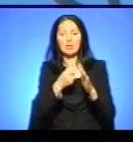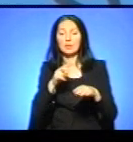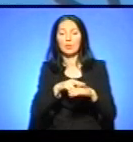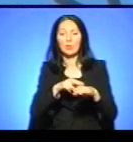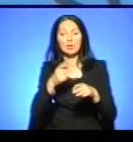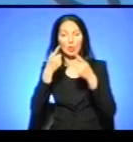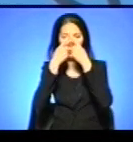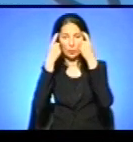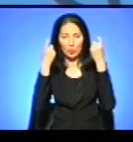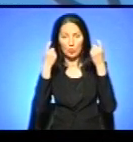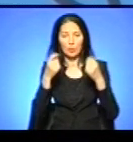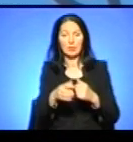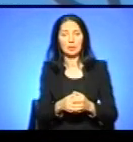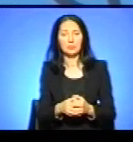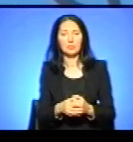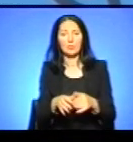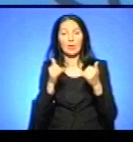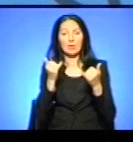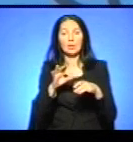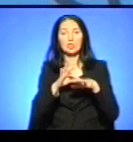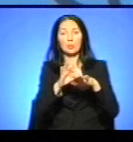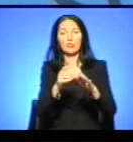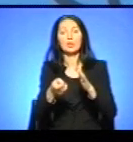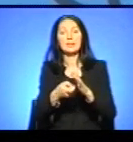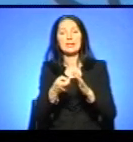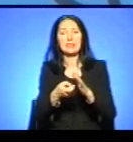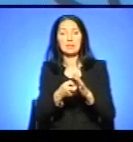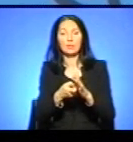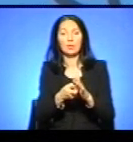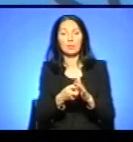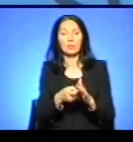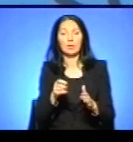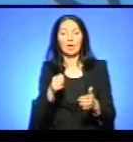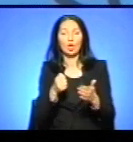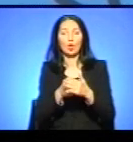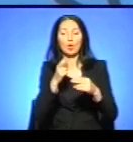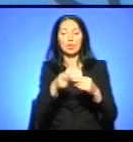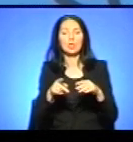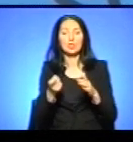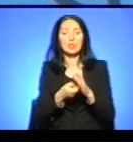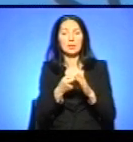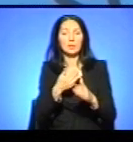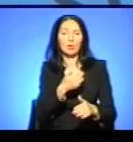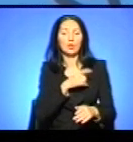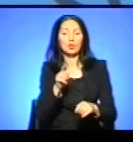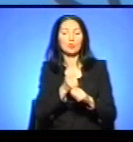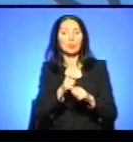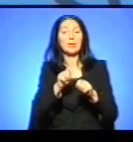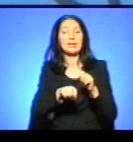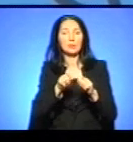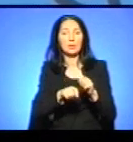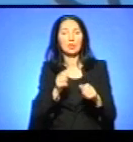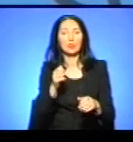працівника я б мене коректно повідомляв. Зараз проводиться слідство і за закінчення слідства я хотів би, щоб провели експертизу і встановили